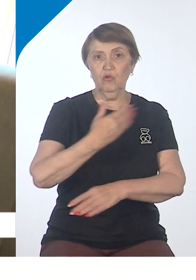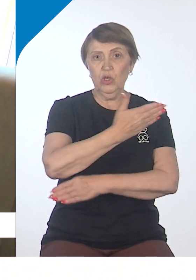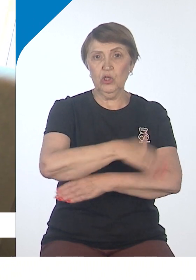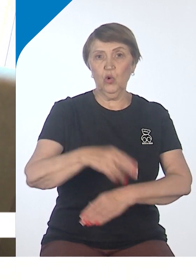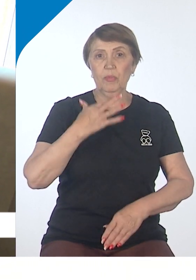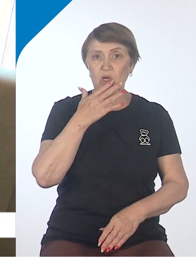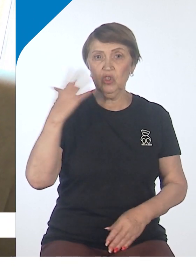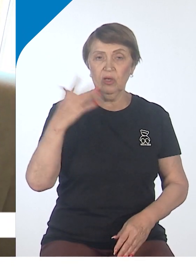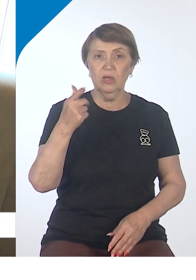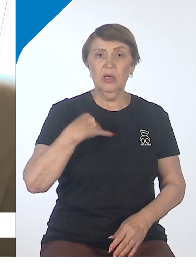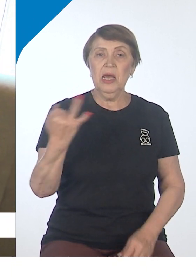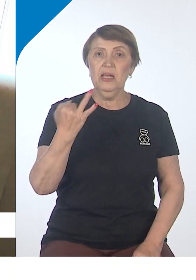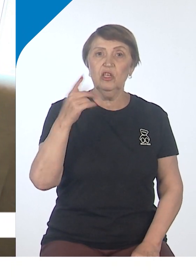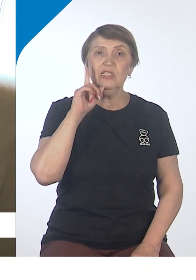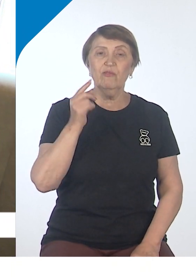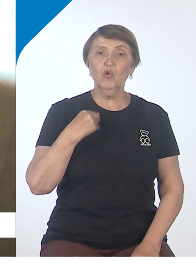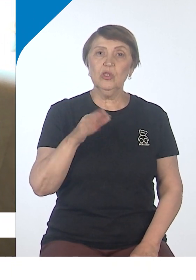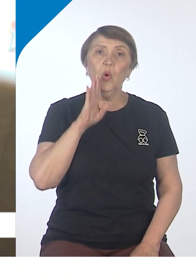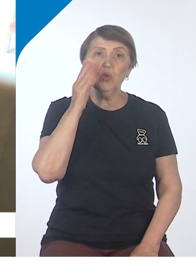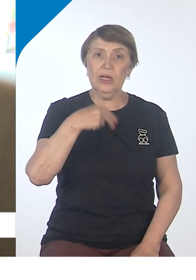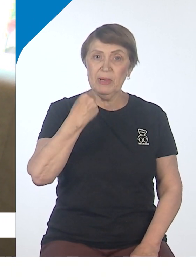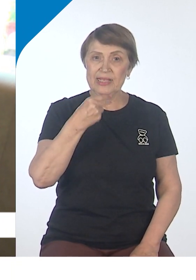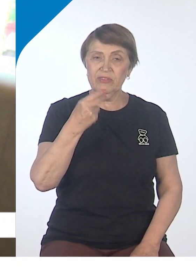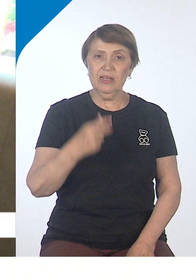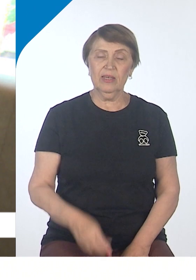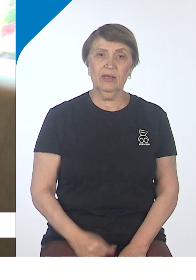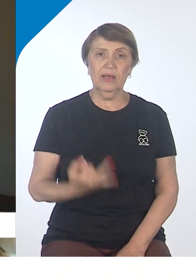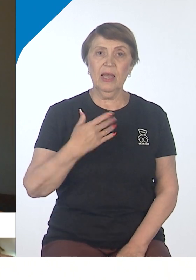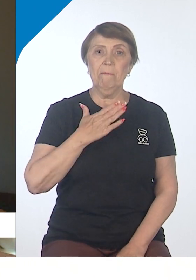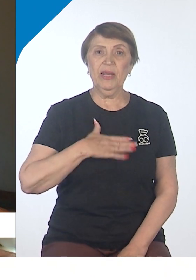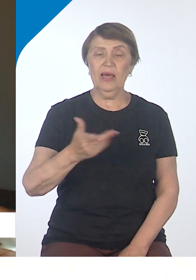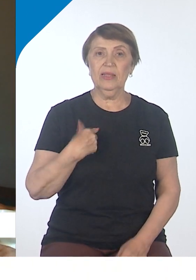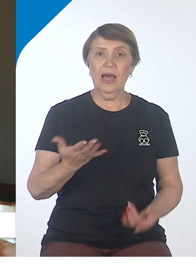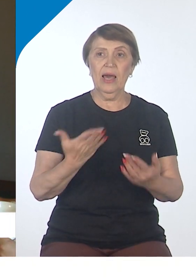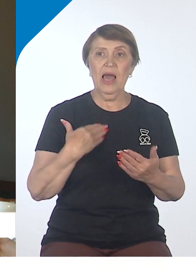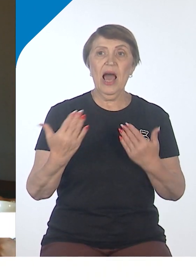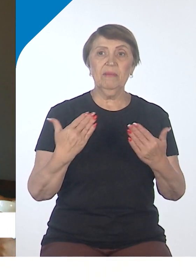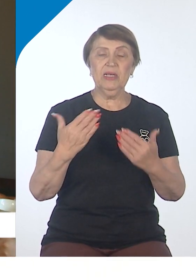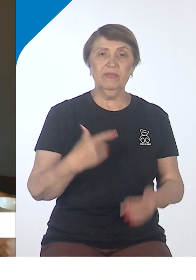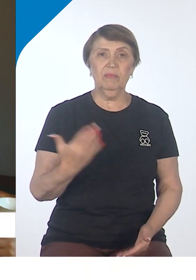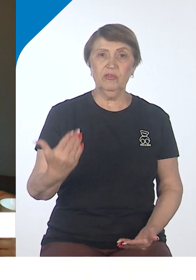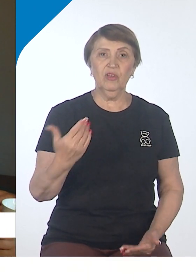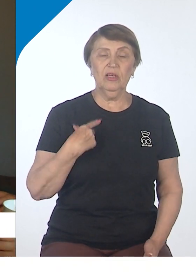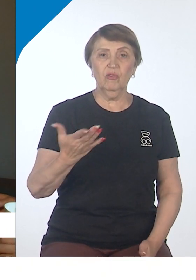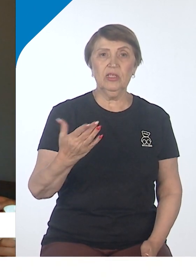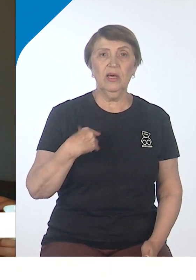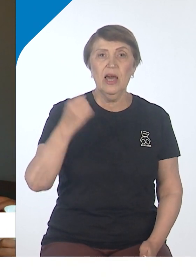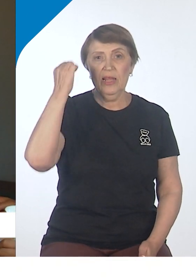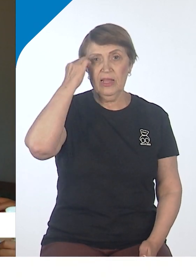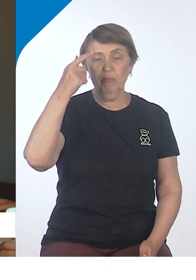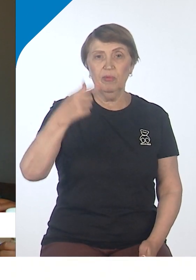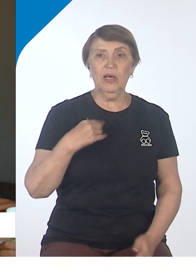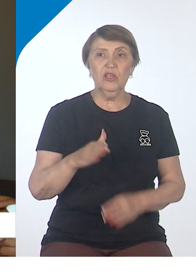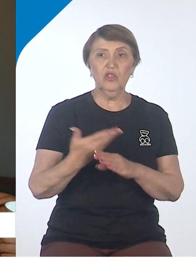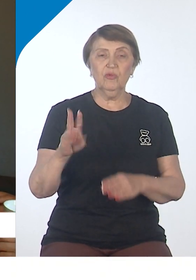Интересные вкусные завтраки и приятная атмосфера. Мне даже напомнило сегодня так частичку Петербурга.